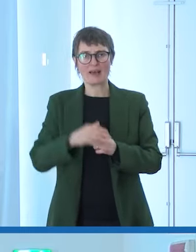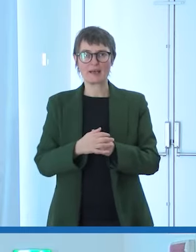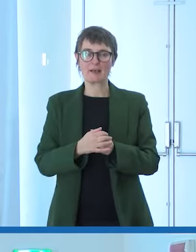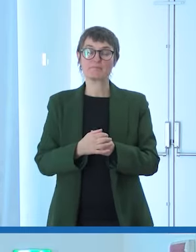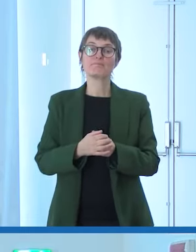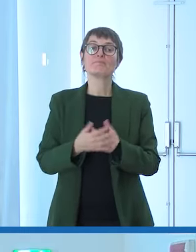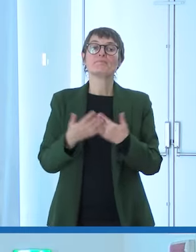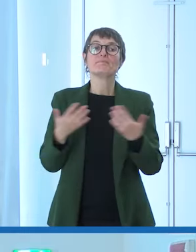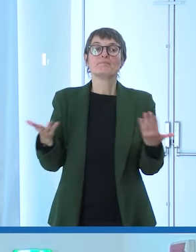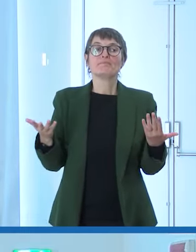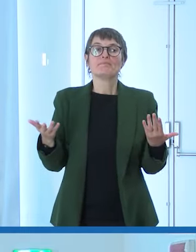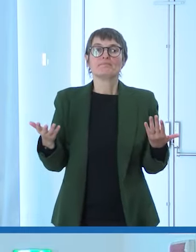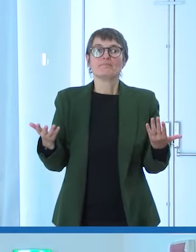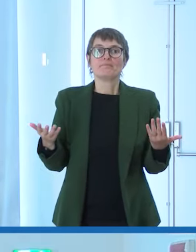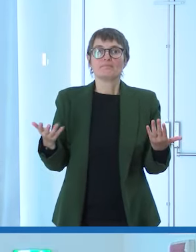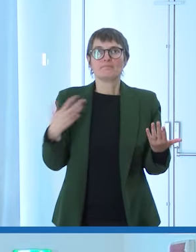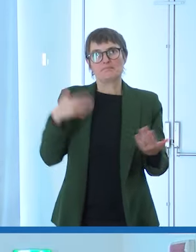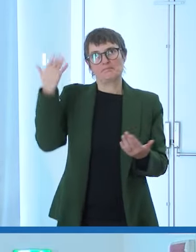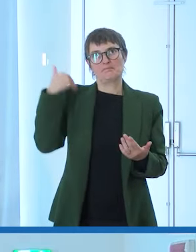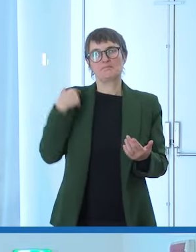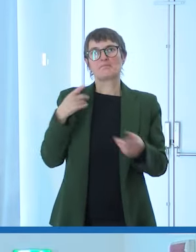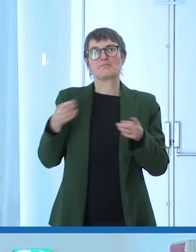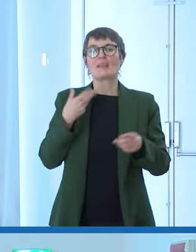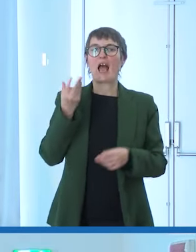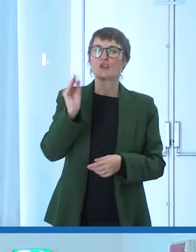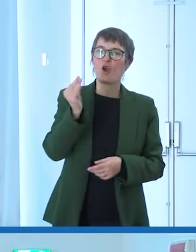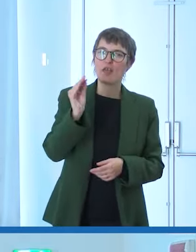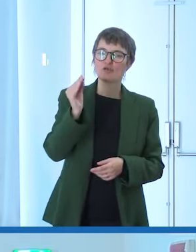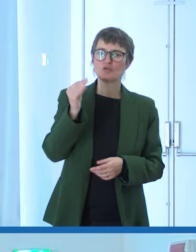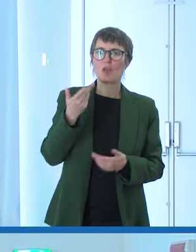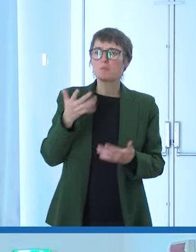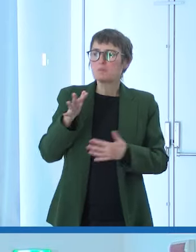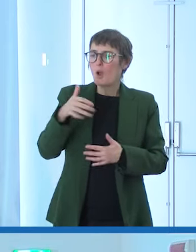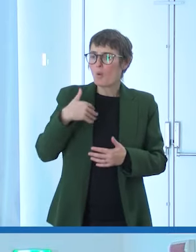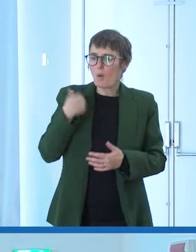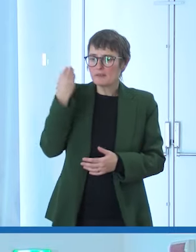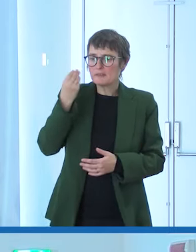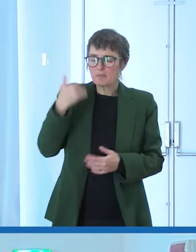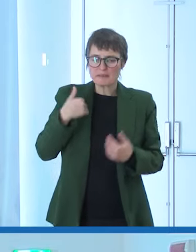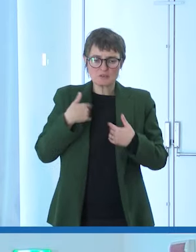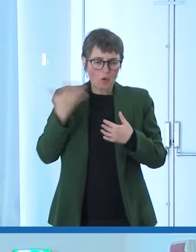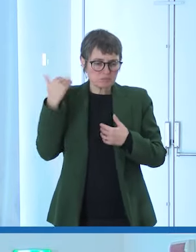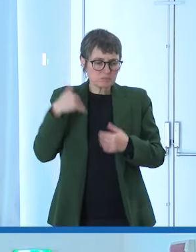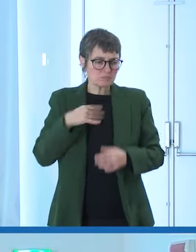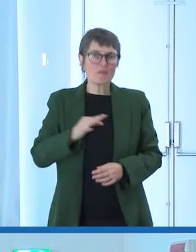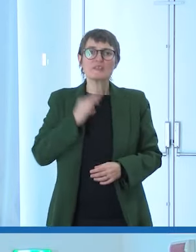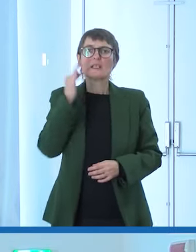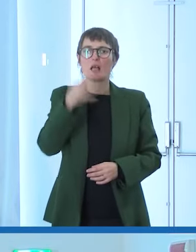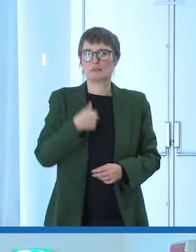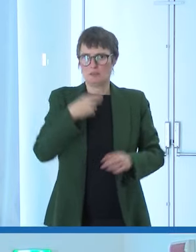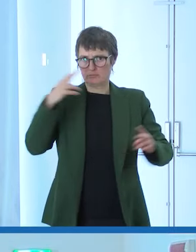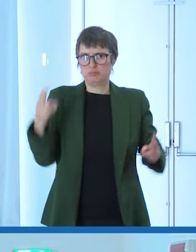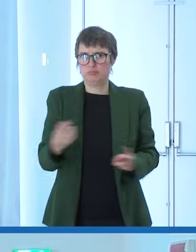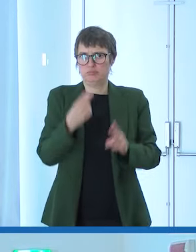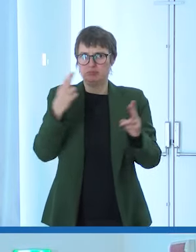potermi quasi quando ero adolescente fidanzare perché ero diverso poi ho scoperto che non era così